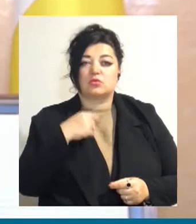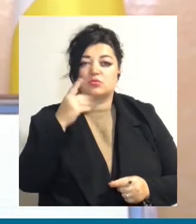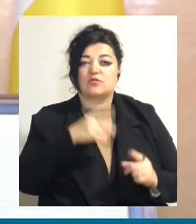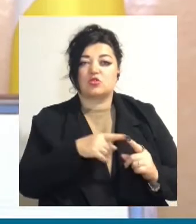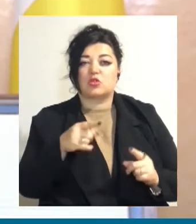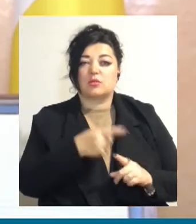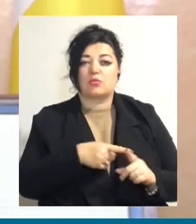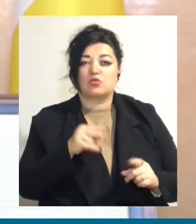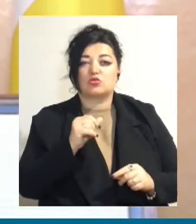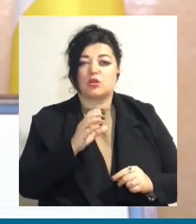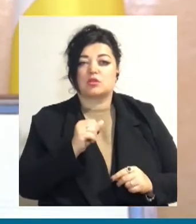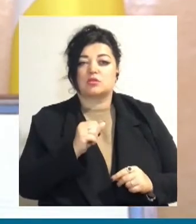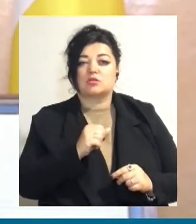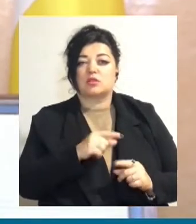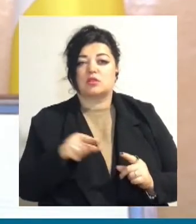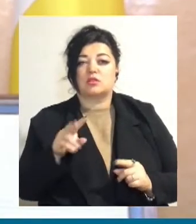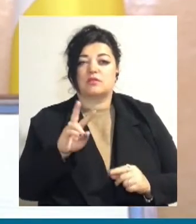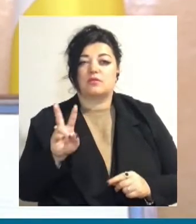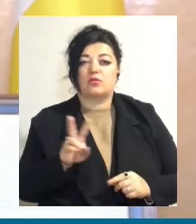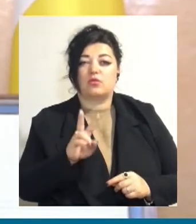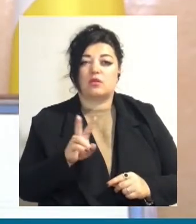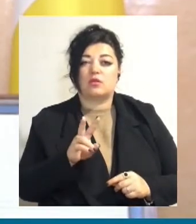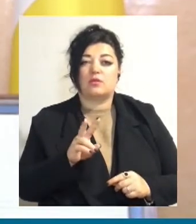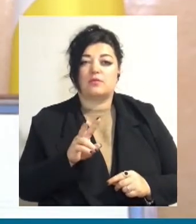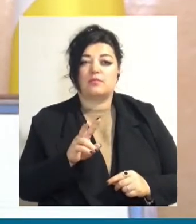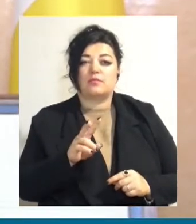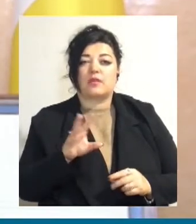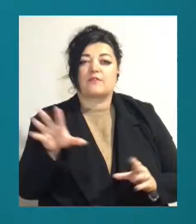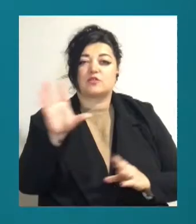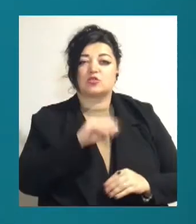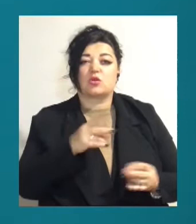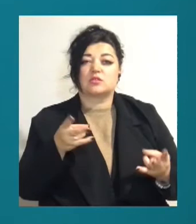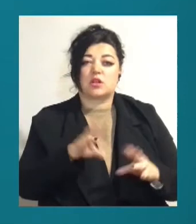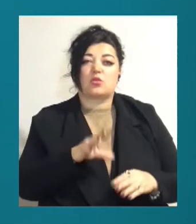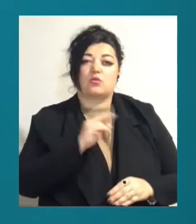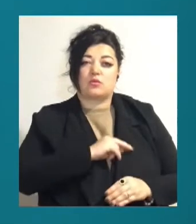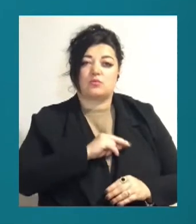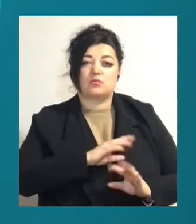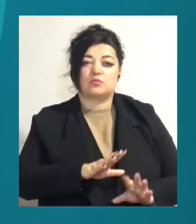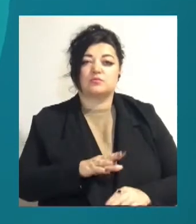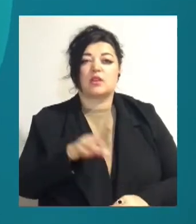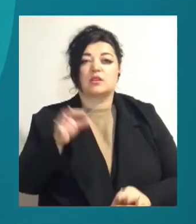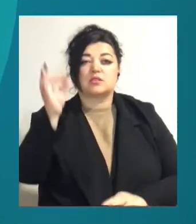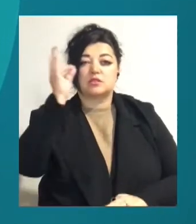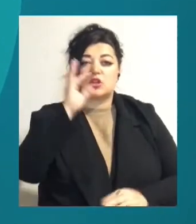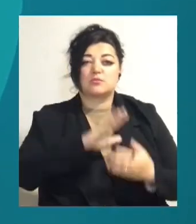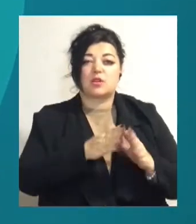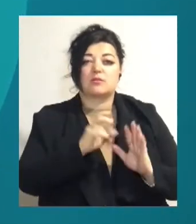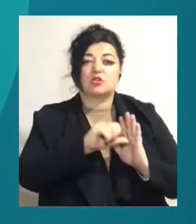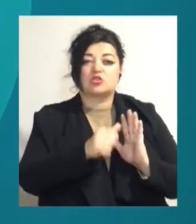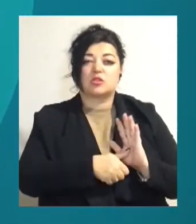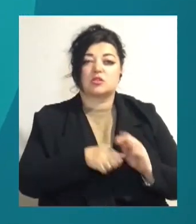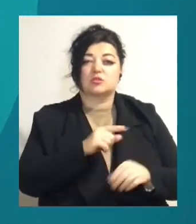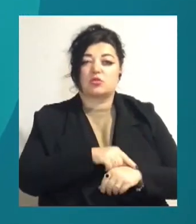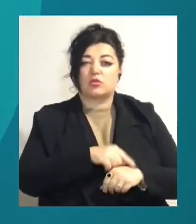встановлюють теж, все встановлює, по трамваю працює. Зазначимо, останам на 16-ту годину на